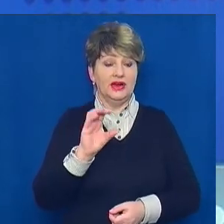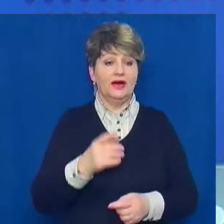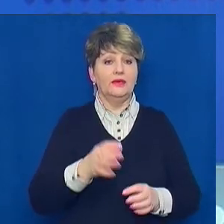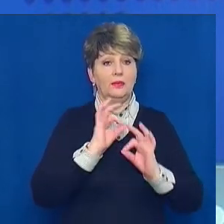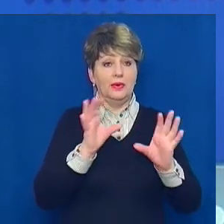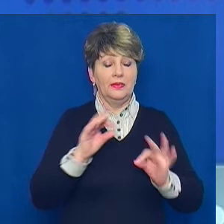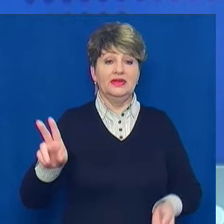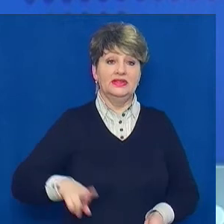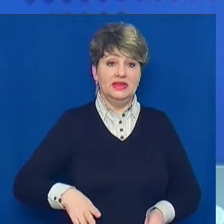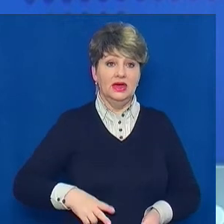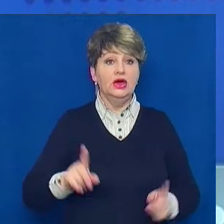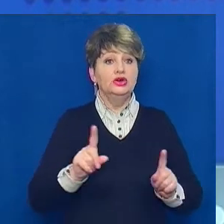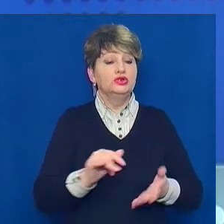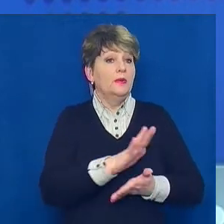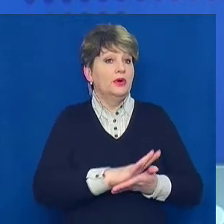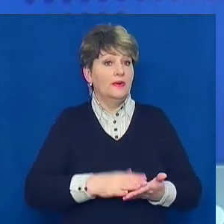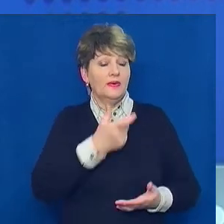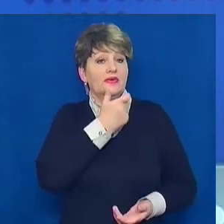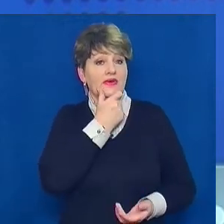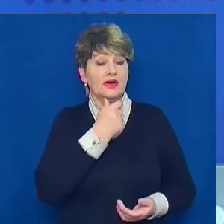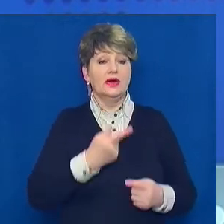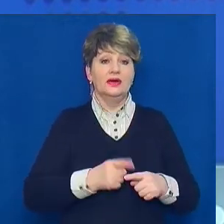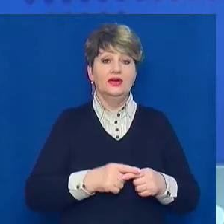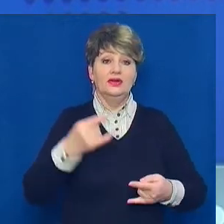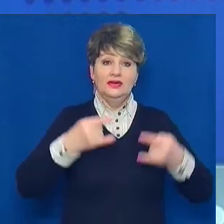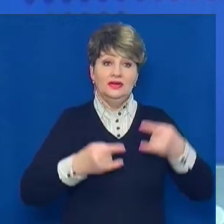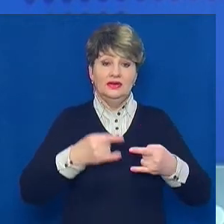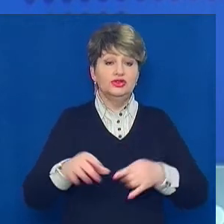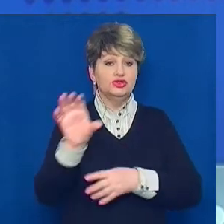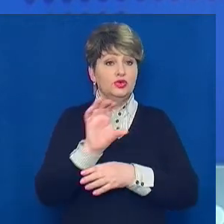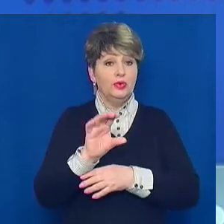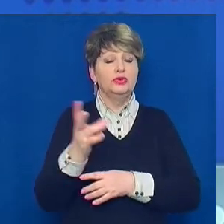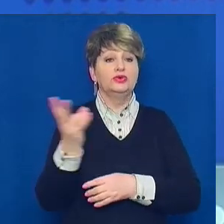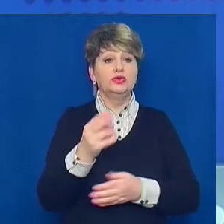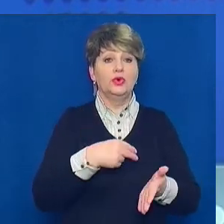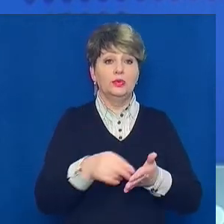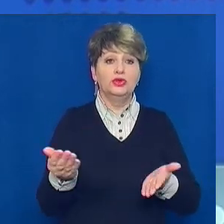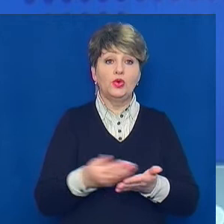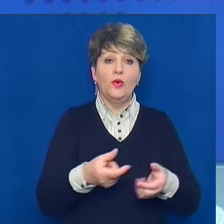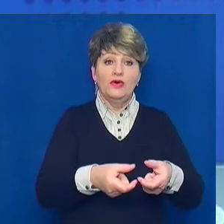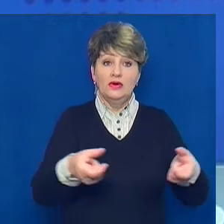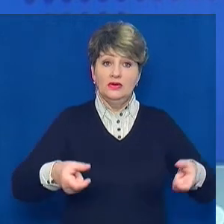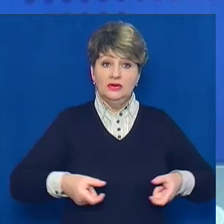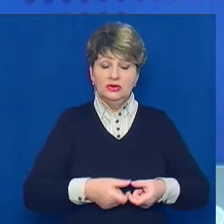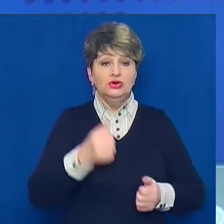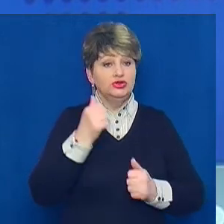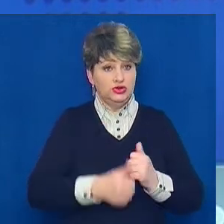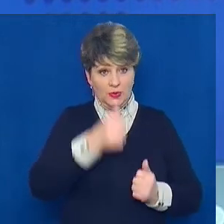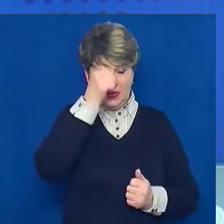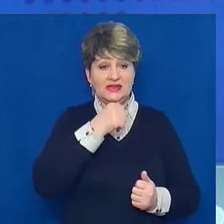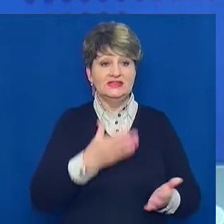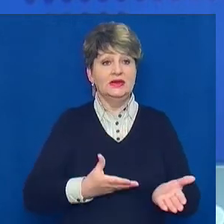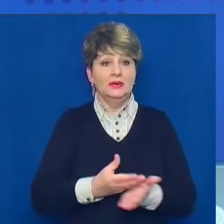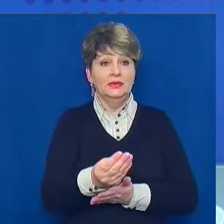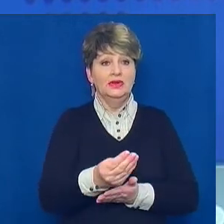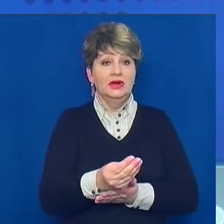Пахульчук. Аби продовжити дивитися певні канали по Супутнику, потрібно придбати новий тюнер та щомісяця сплачувати абонентську плату.